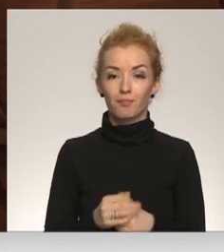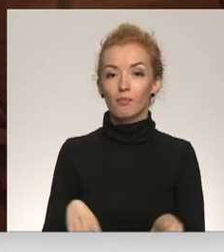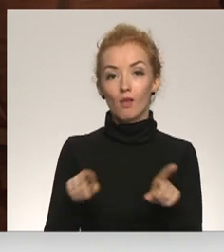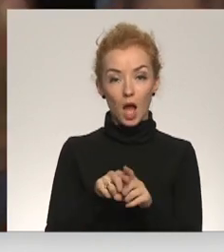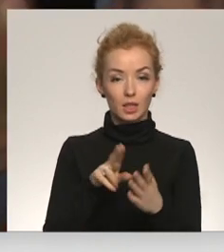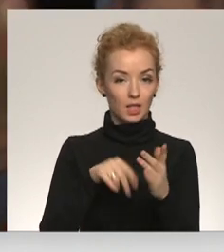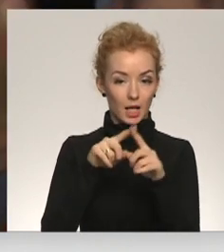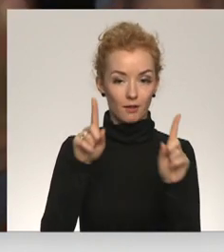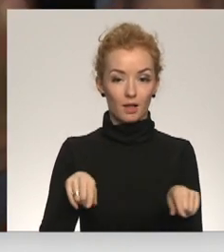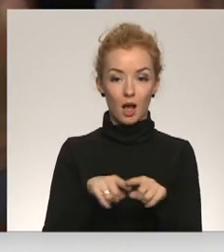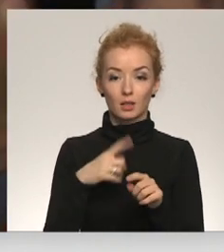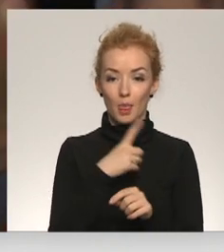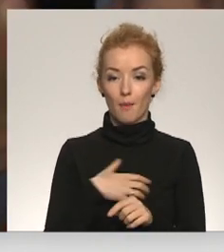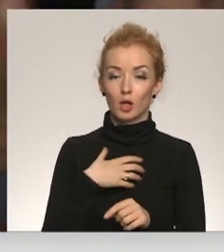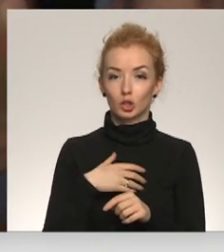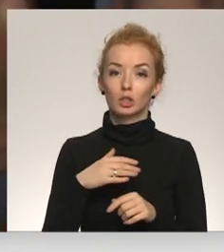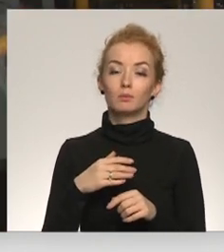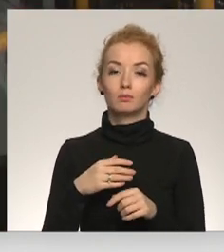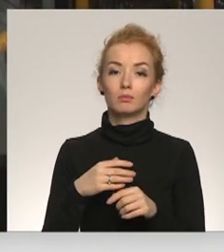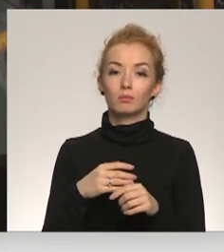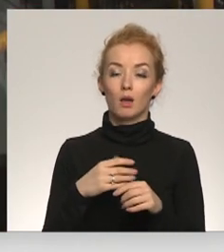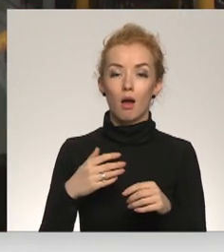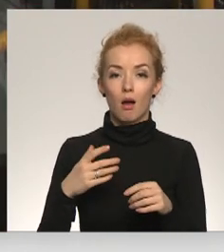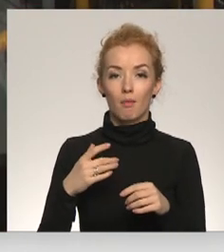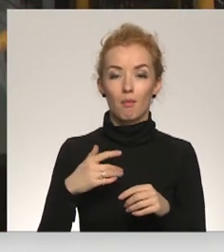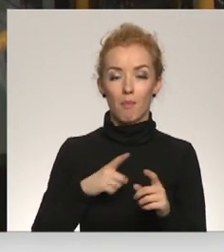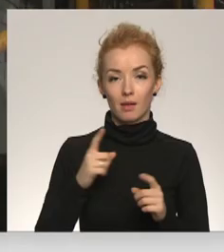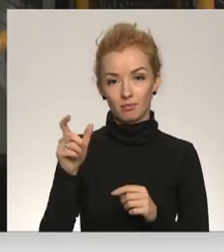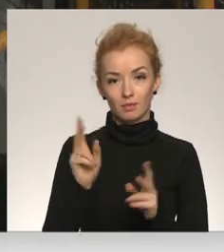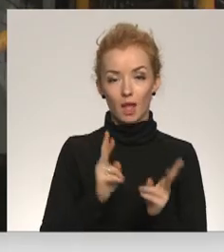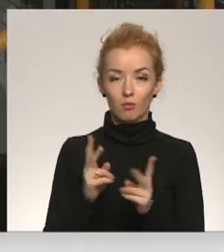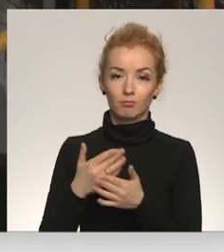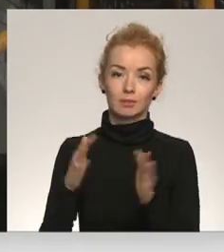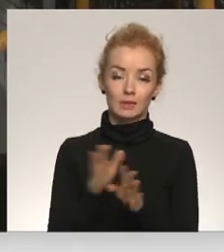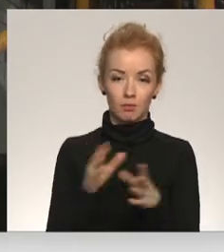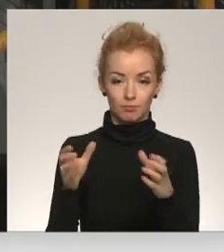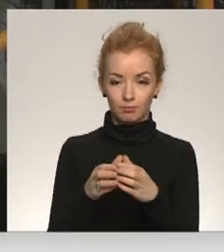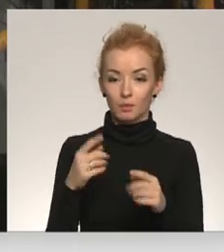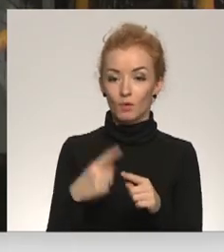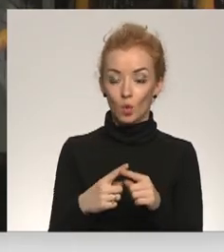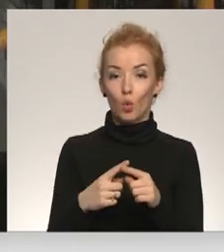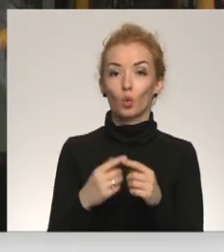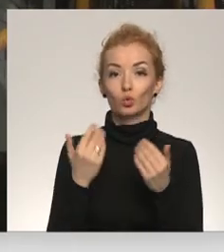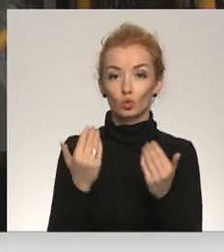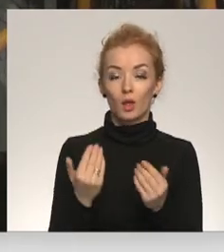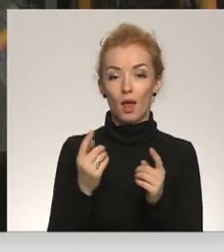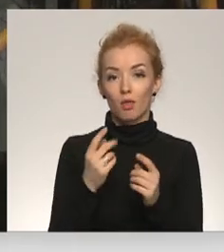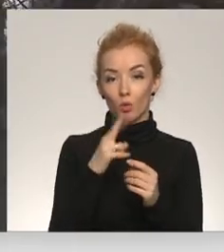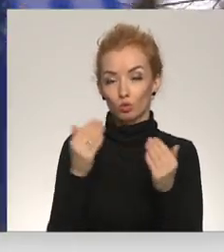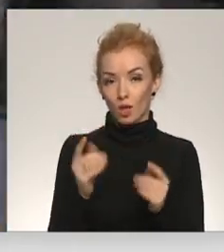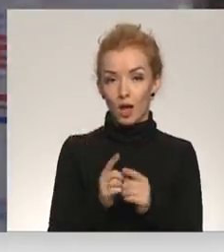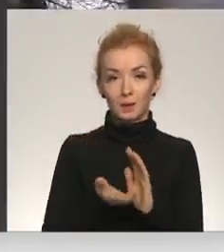certifikāts nepieciešams arī amatīru kolektīvu nodarbībās telpās. No šodienas sabiedriskajā transportā atcelt ietielpības ierobežojumi.